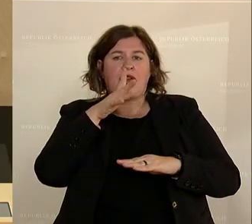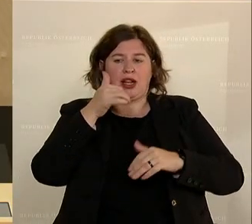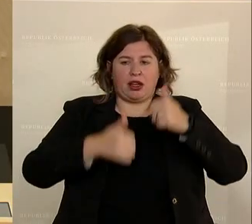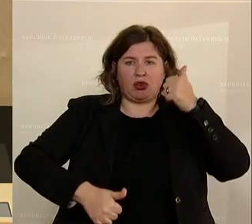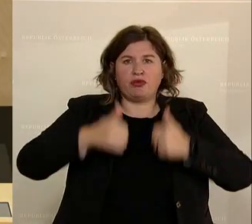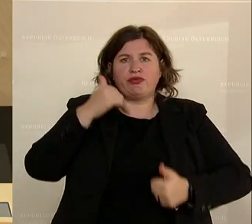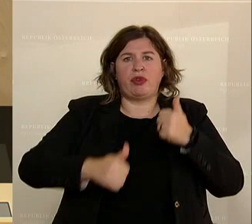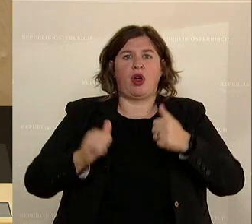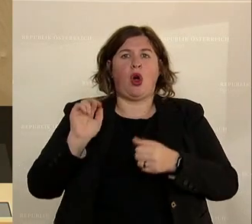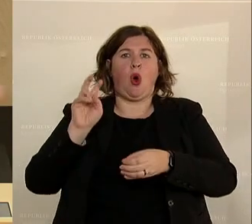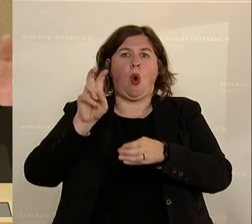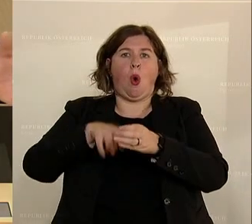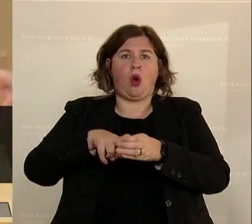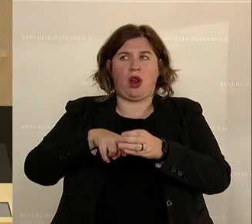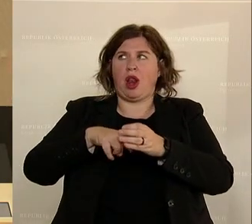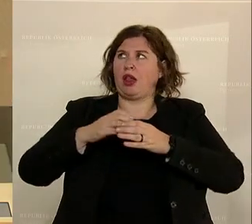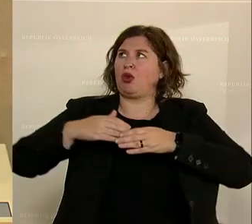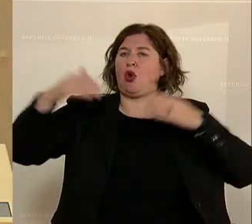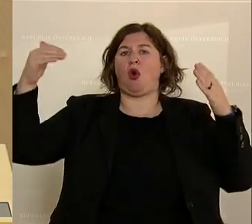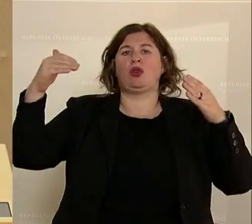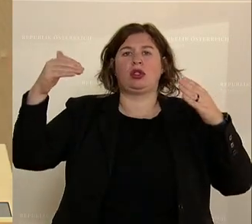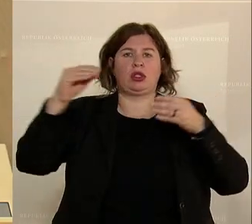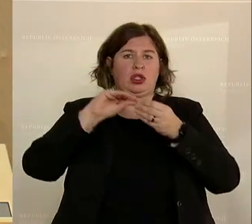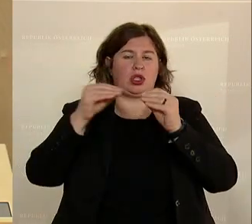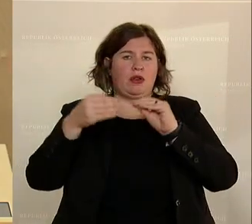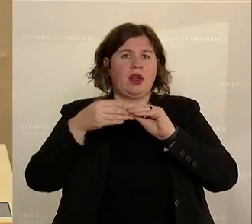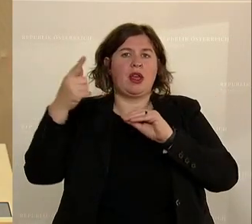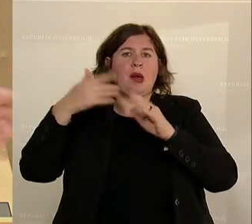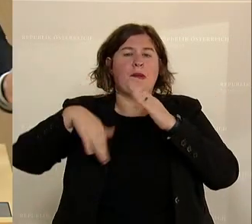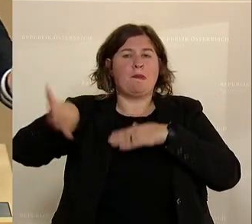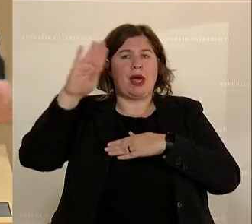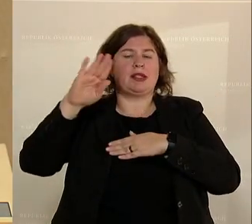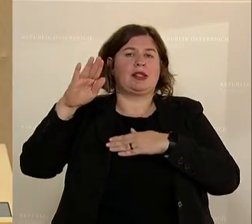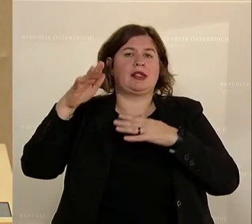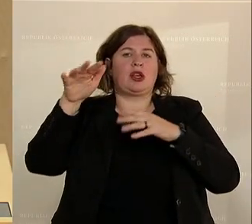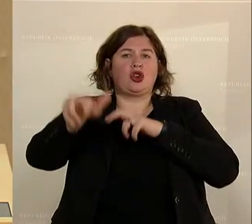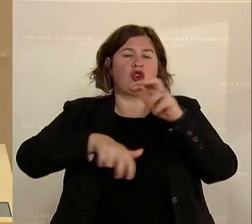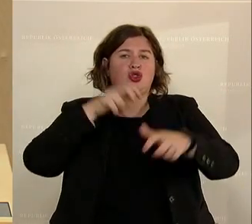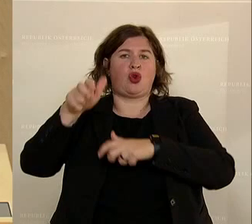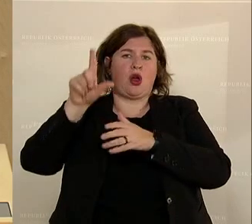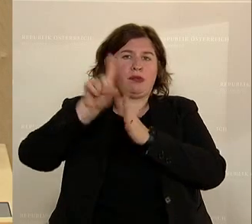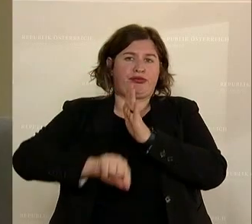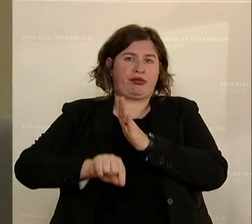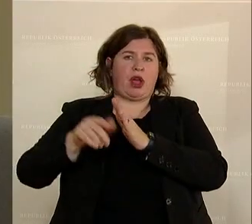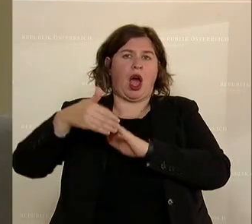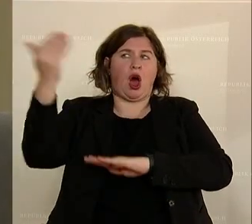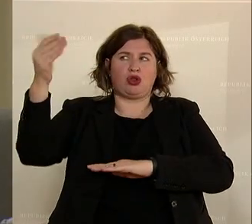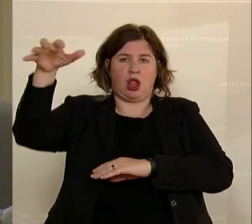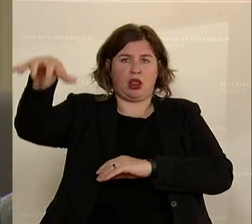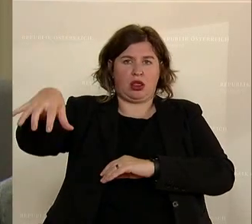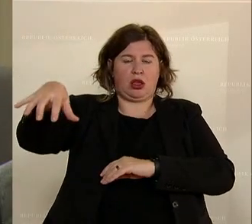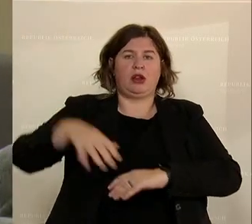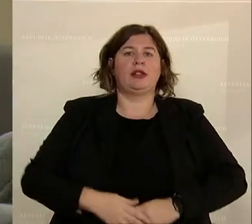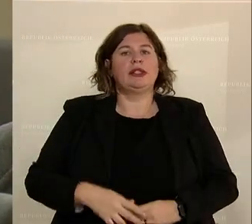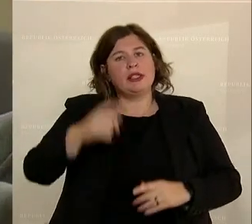gegen Online-Riesen, die, wie wir ja alle wissen, zumeist ihren Sitz im steuerbegünstigten Ausland haben. Geschätzte Damen und Herren,